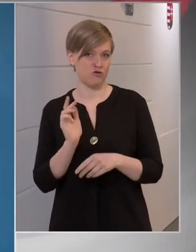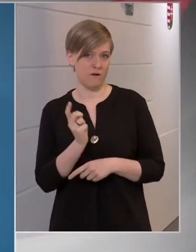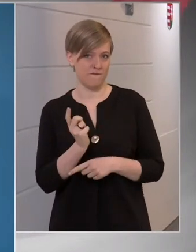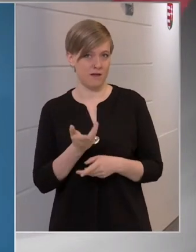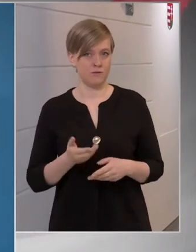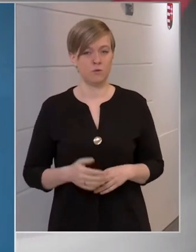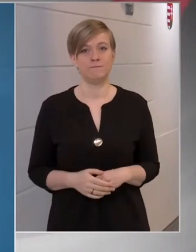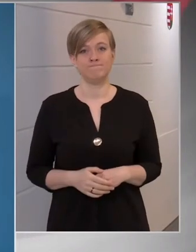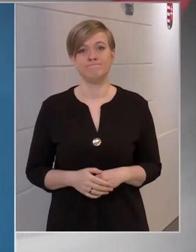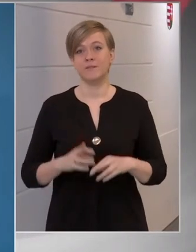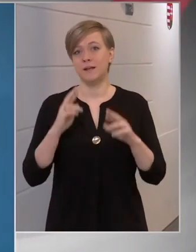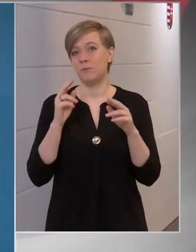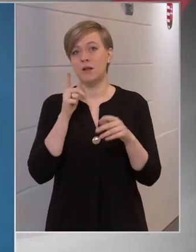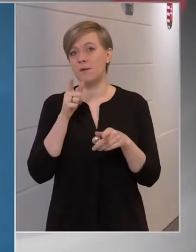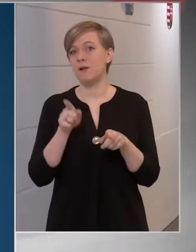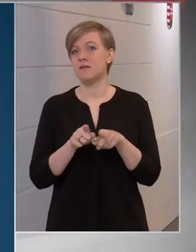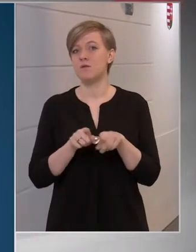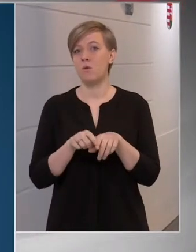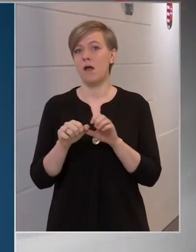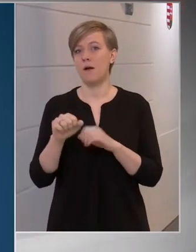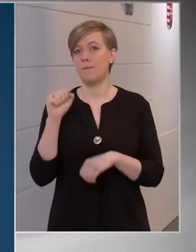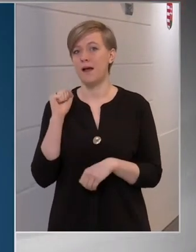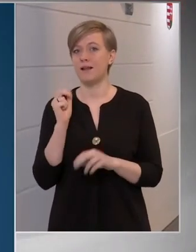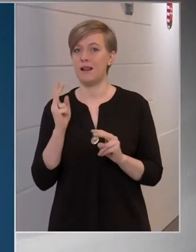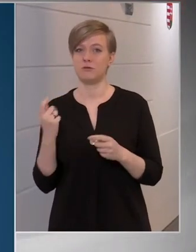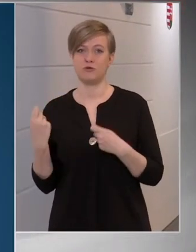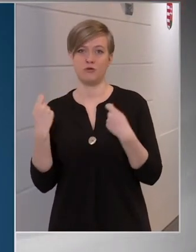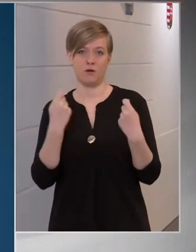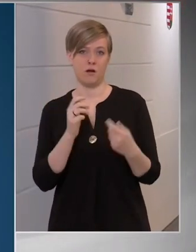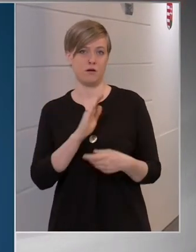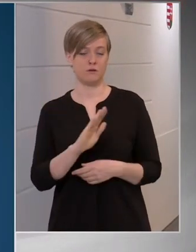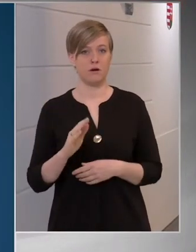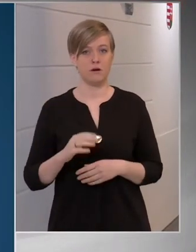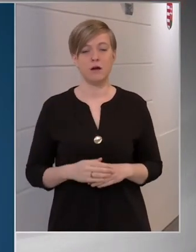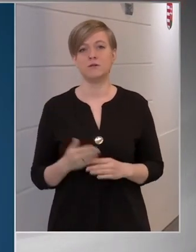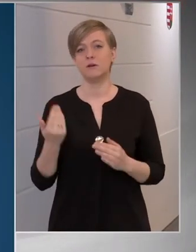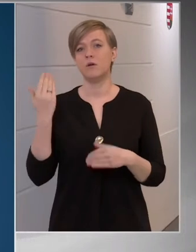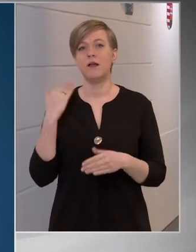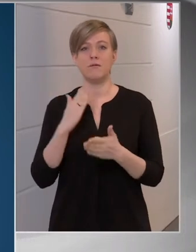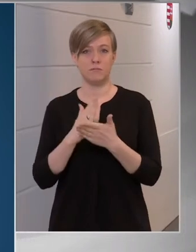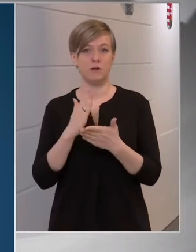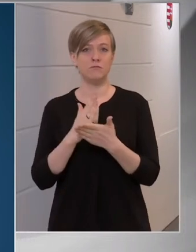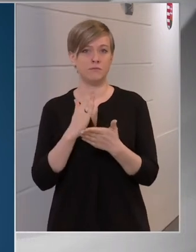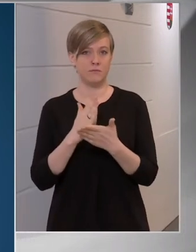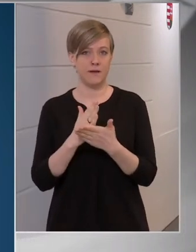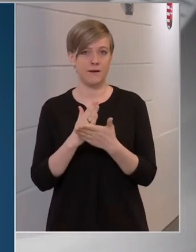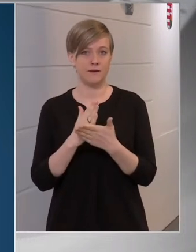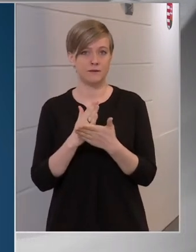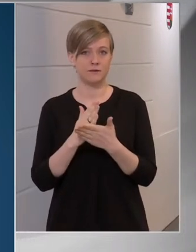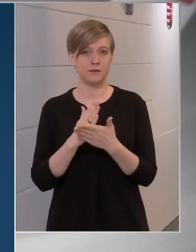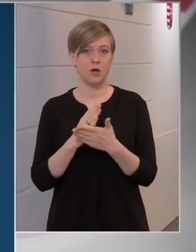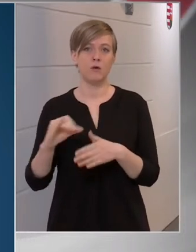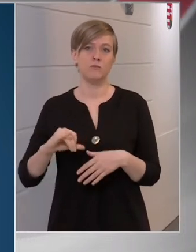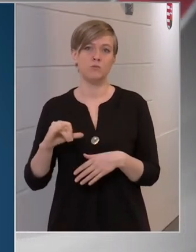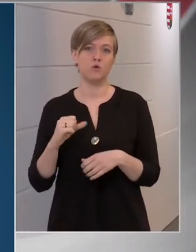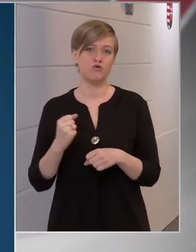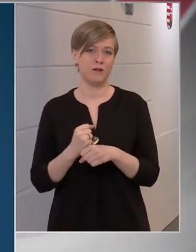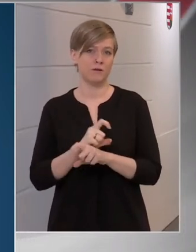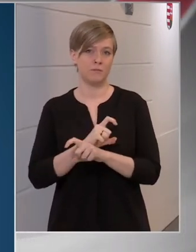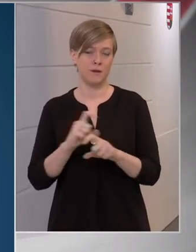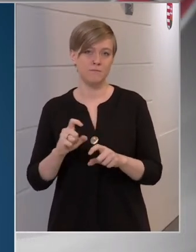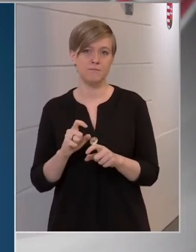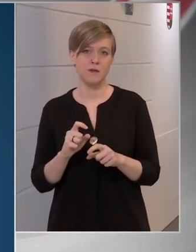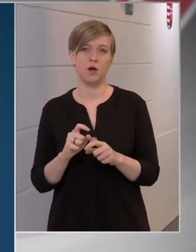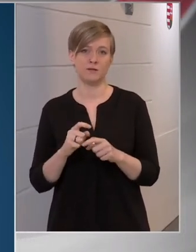Reméljük, hogy nem lesz olyan párt, ami lehetőséget ad arra, hogy egy korábban már bűncselekményet elítélt,